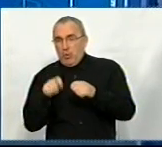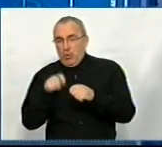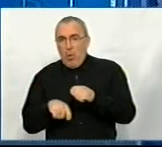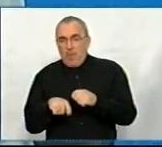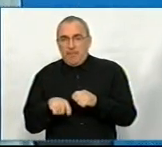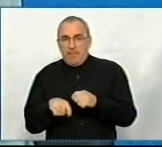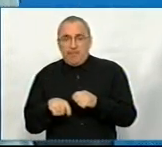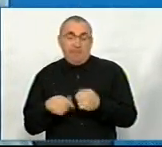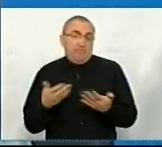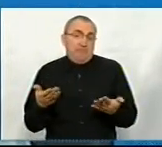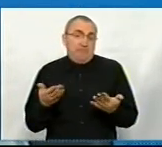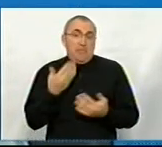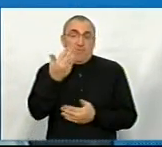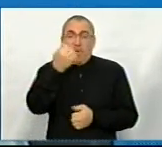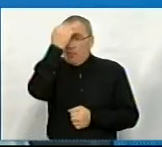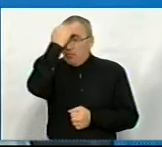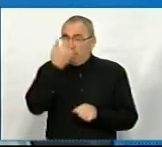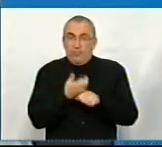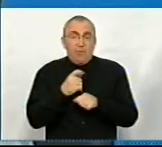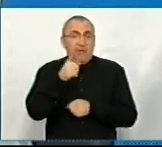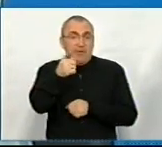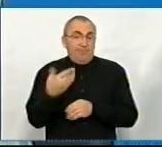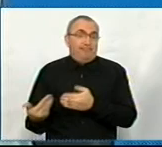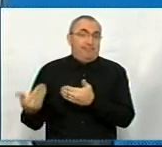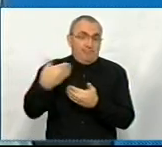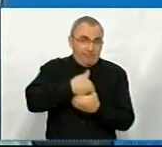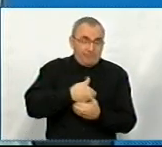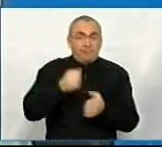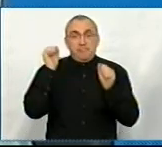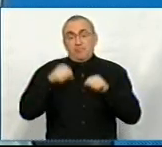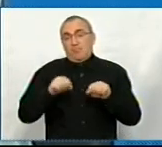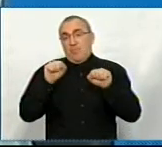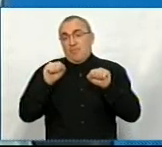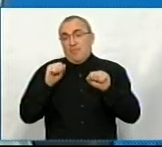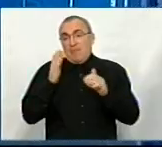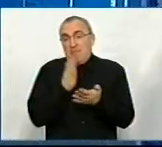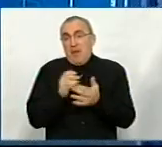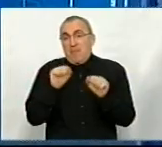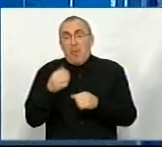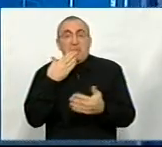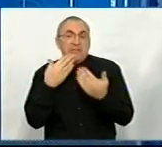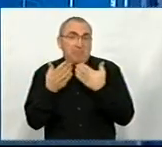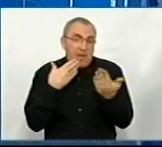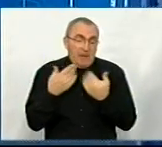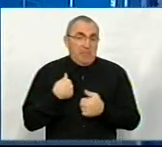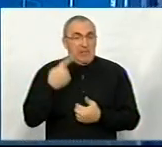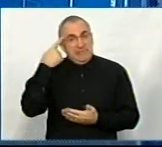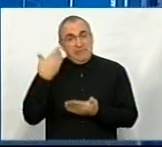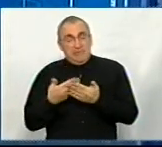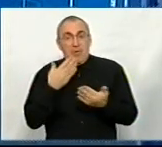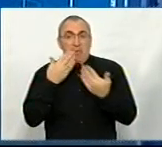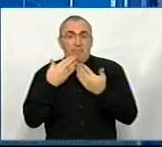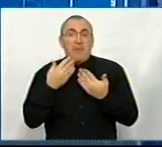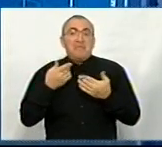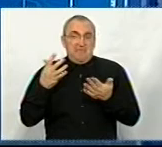Ну, власне, я вам дуже дякую за те, що ви завітали, що ми мали можливість так поспілкуватися. Мені здається, розмови